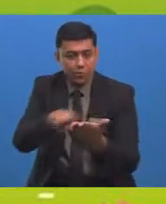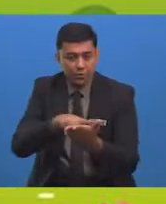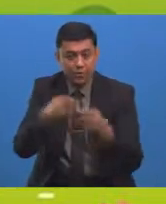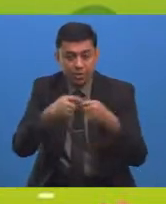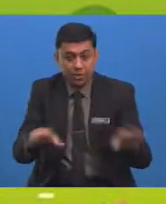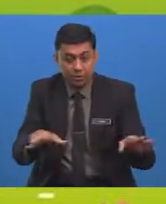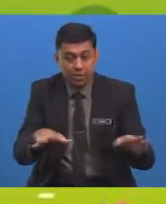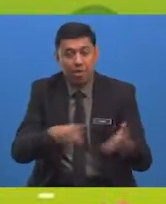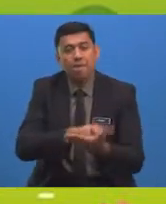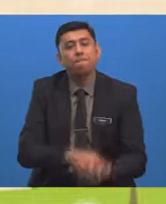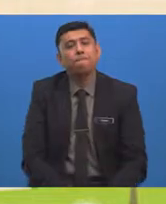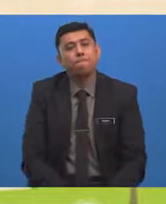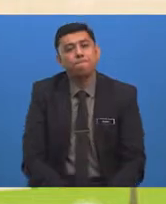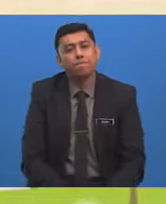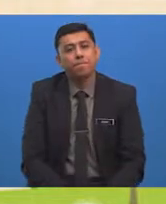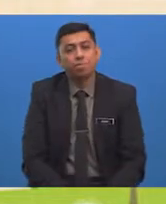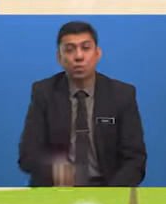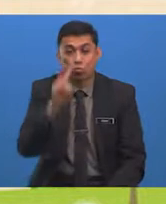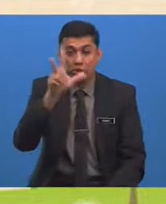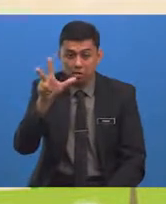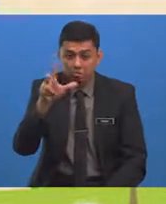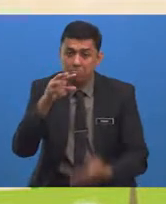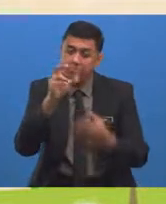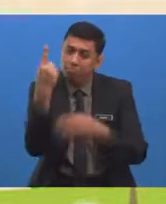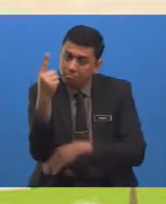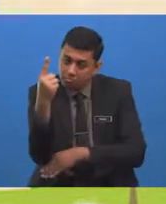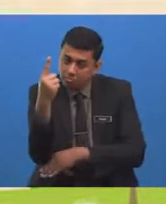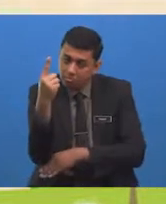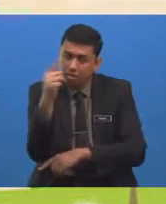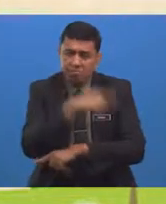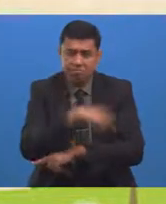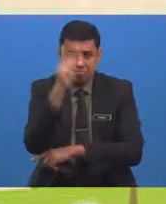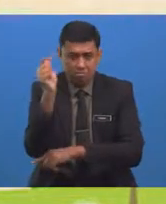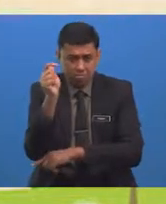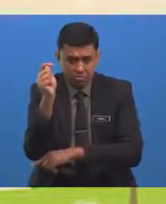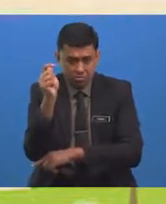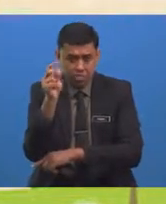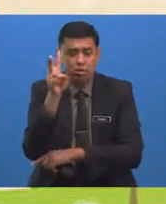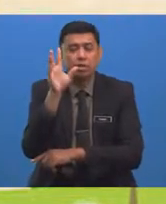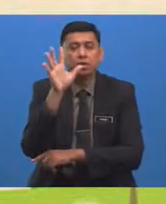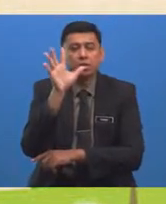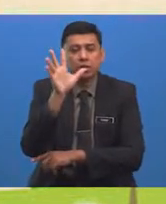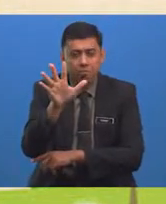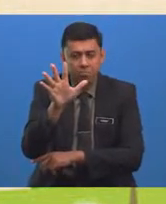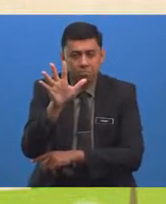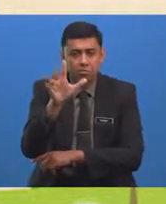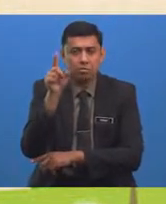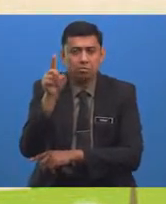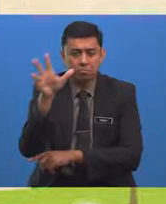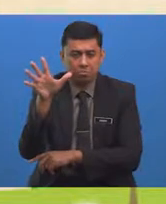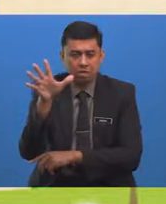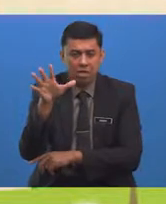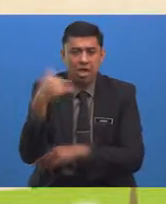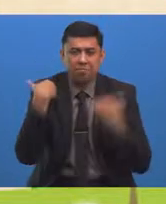cikgu sediakan 23 November 2019 hari Sabtu jam 5.23 petang Kita kehilangan The Last